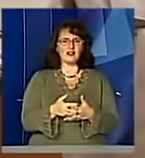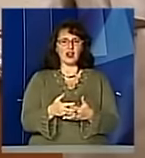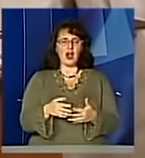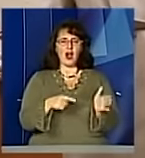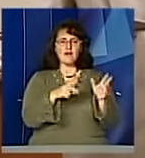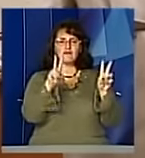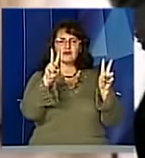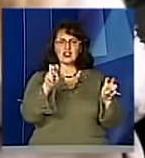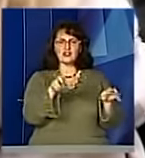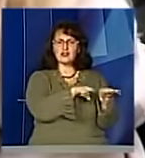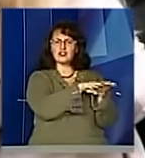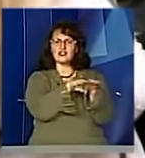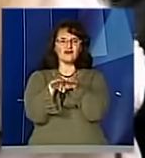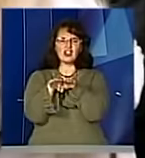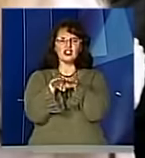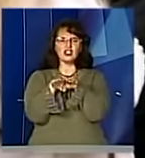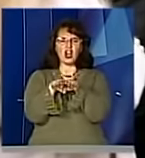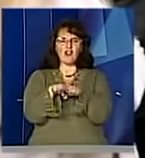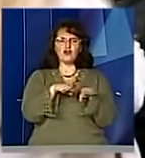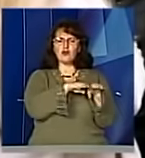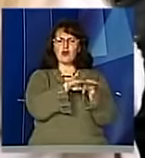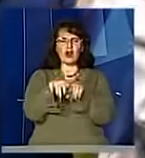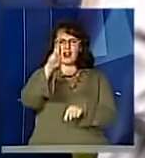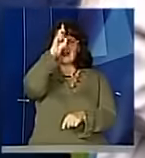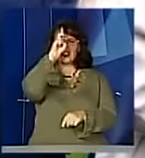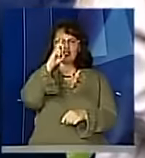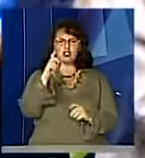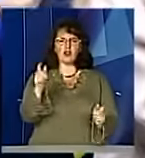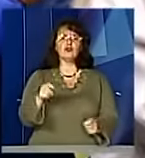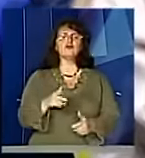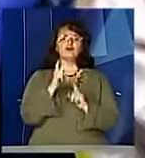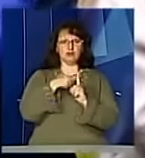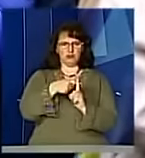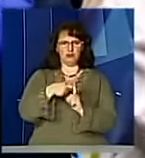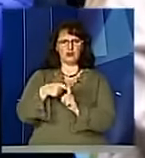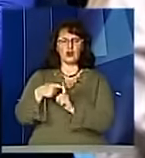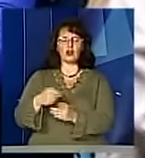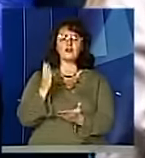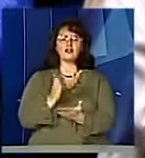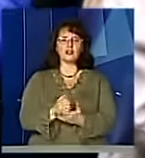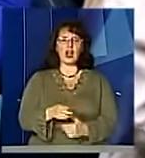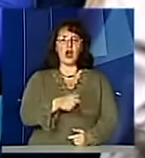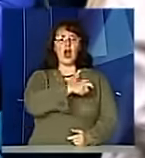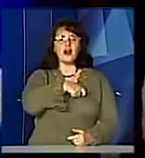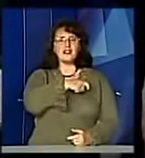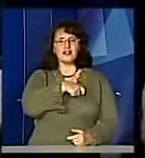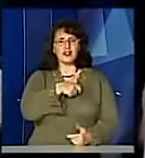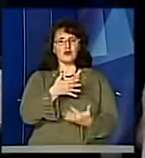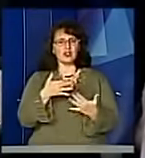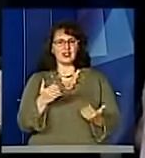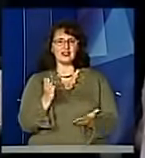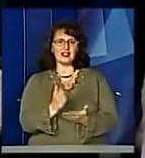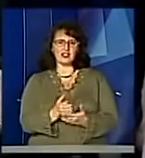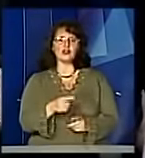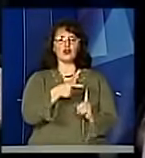підтримку на державному рівні. Зокрема, до реалізації проєкту долучилися народні депутати з Львівщини – Ярослав Дубневич та Оксана Юренець. Дякую